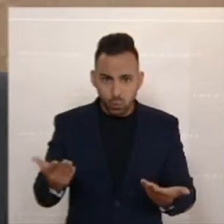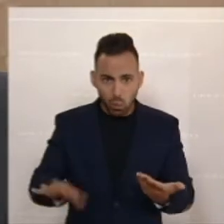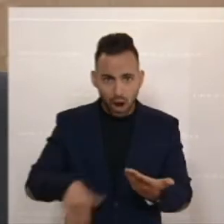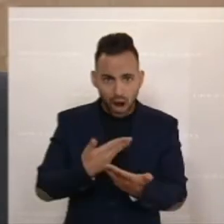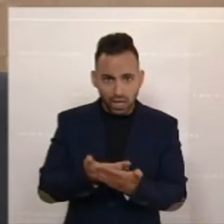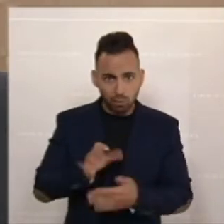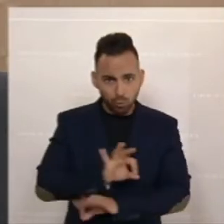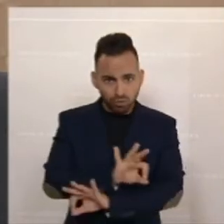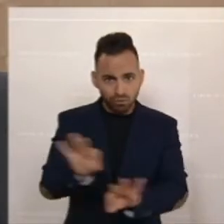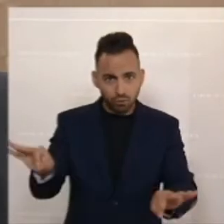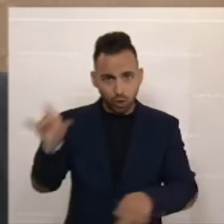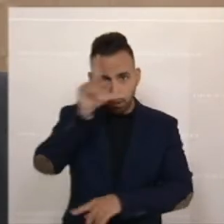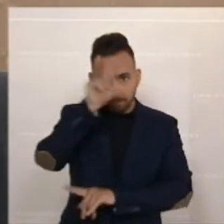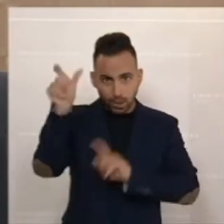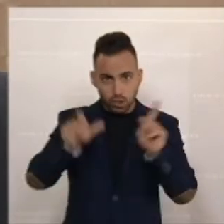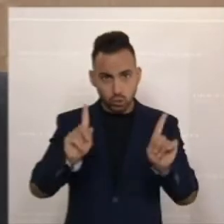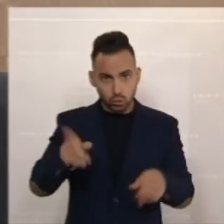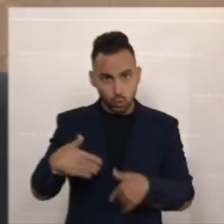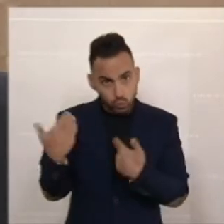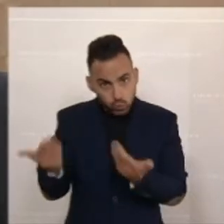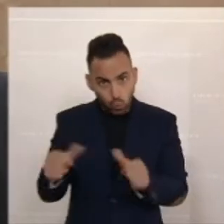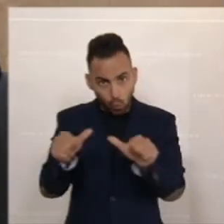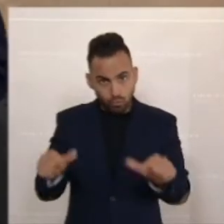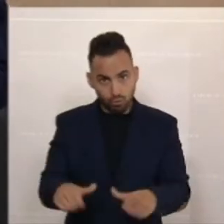entlastet werden wollen. Und jetzt,